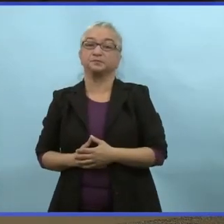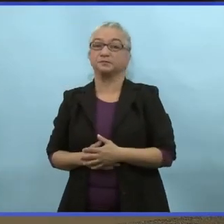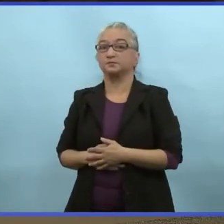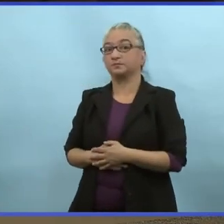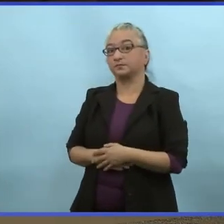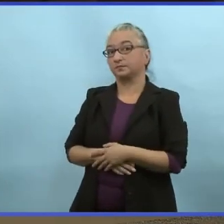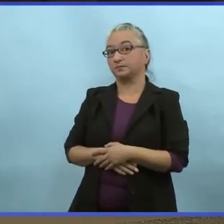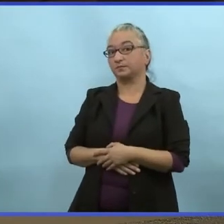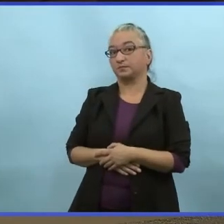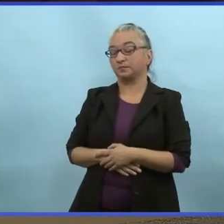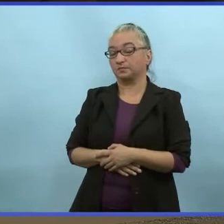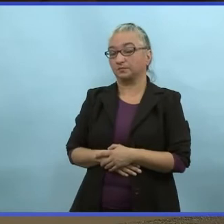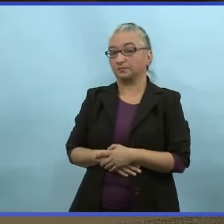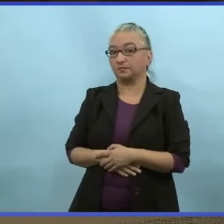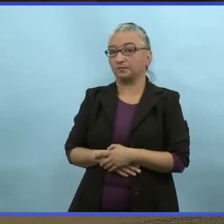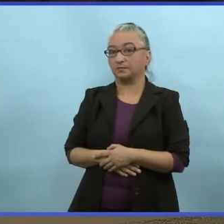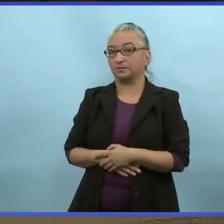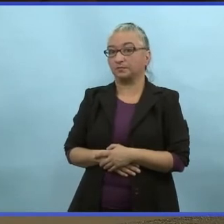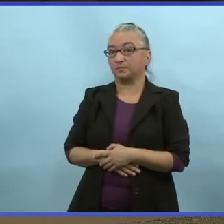Inaudible.